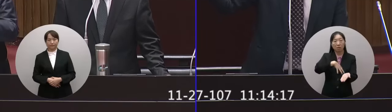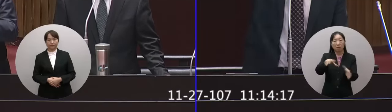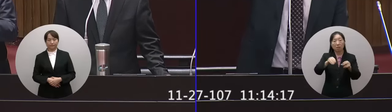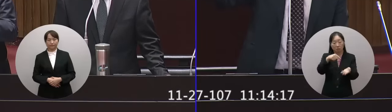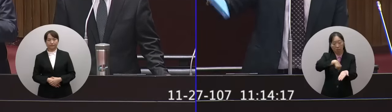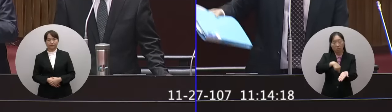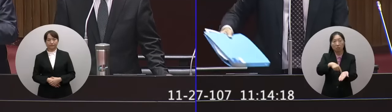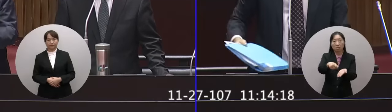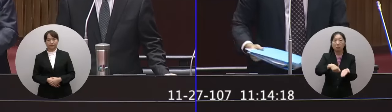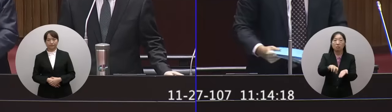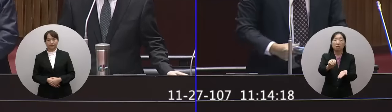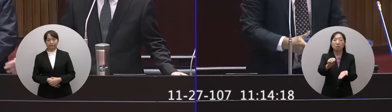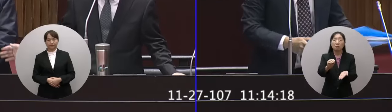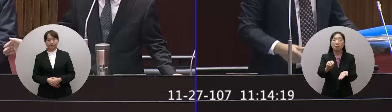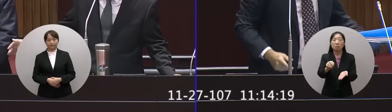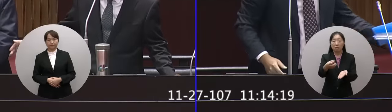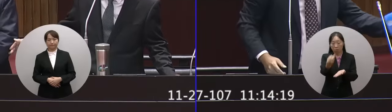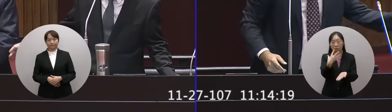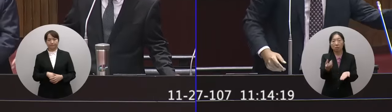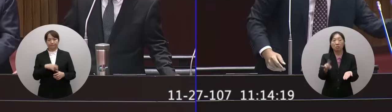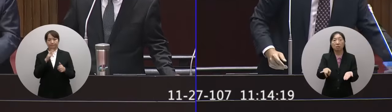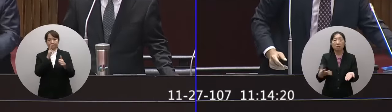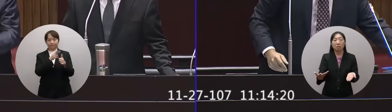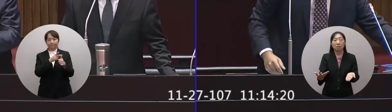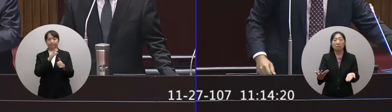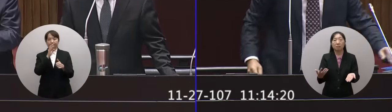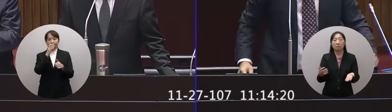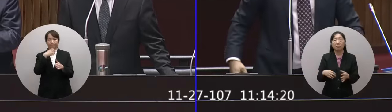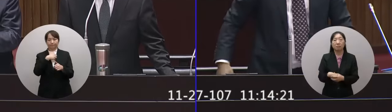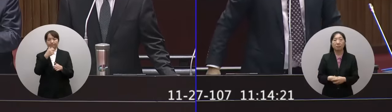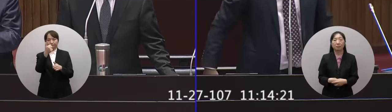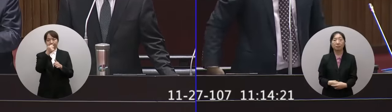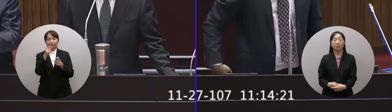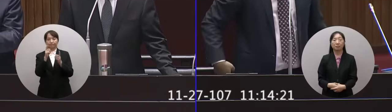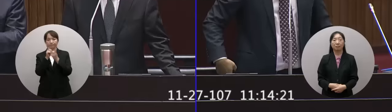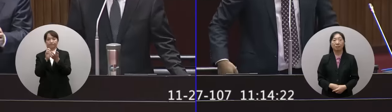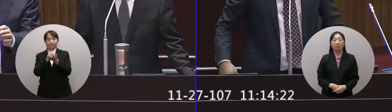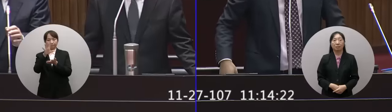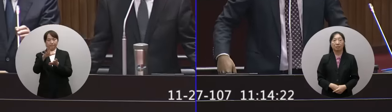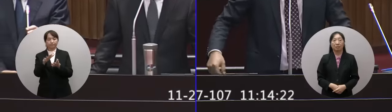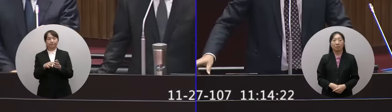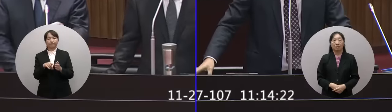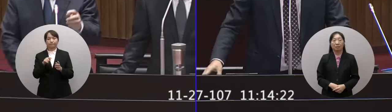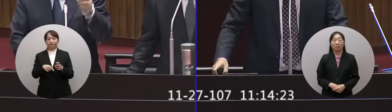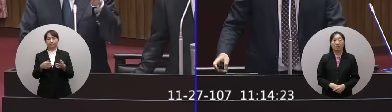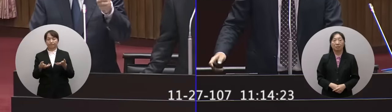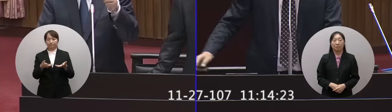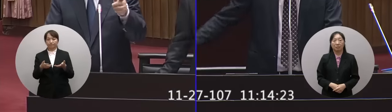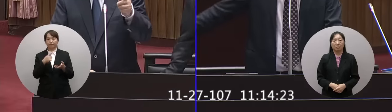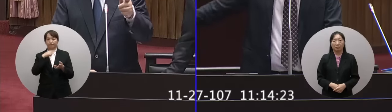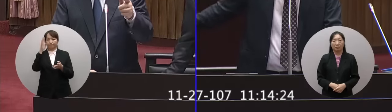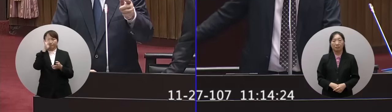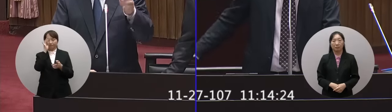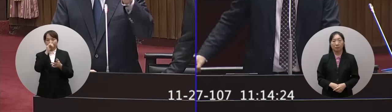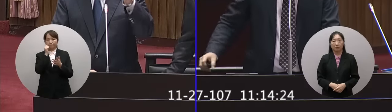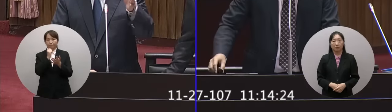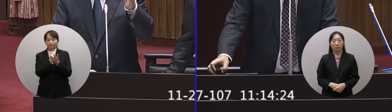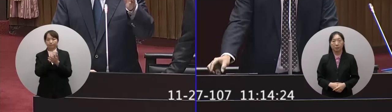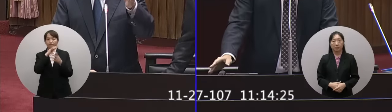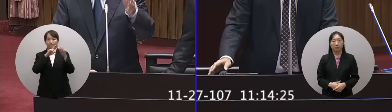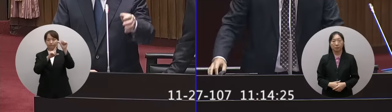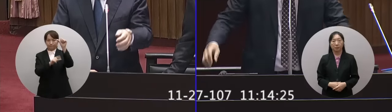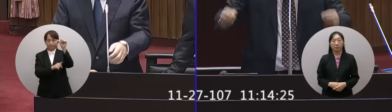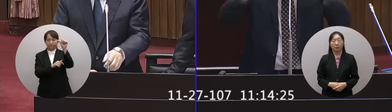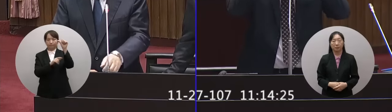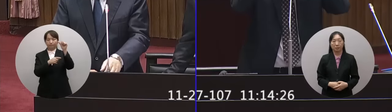哪裡告訴大家這個我請武哲成政委跟你報告特別跟華為人報告我們查到的是在5